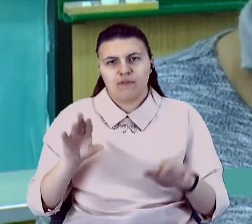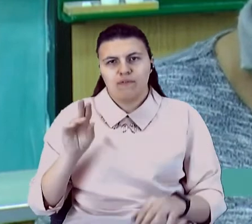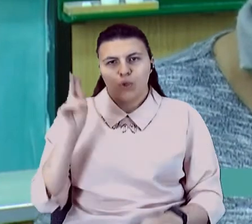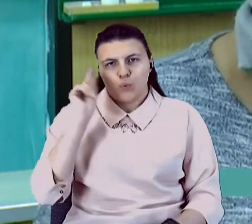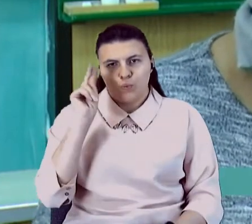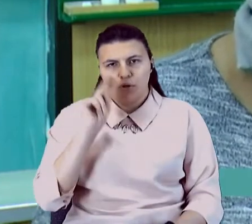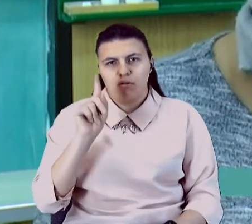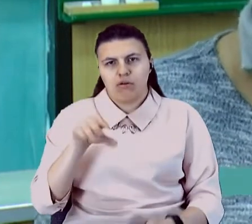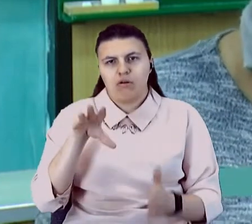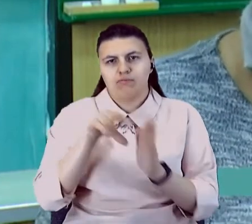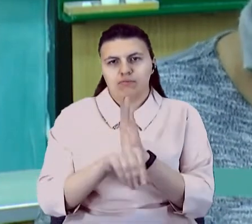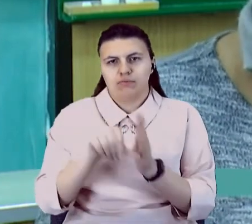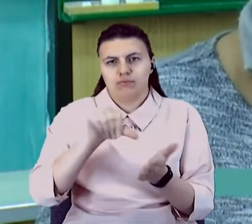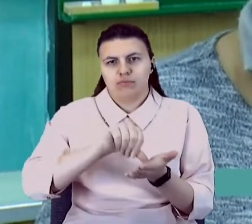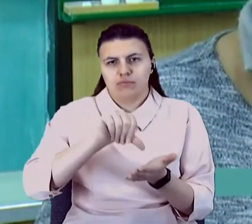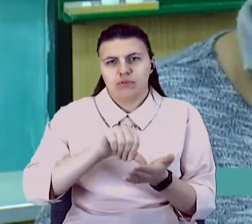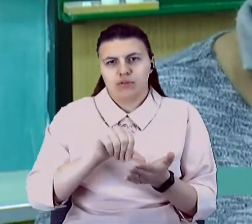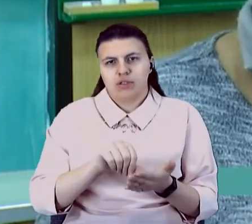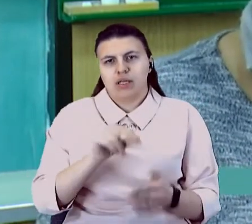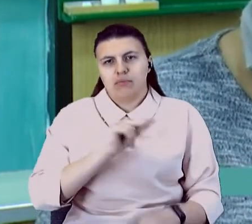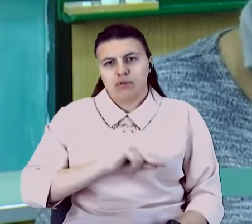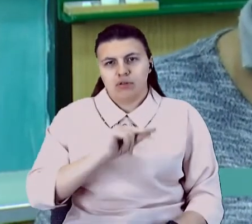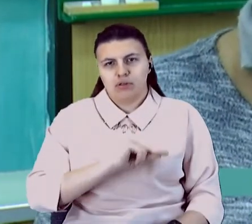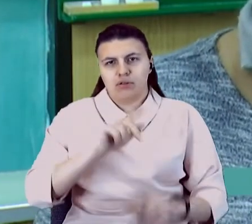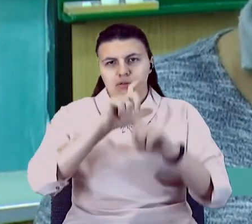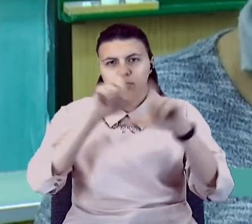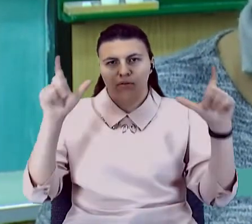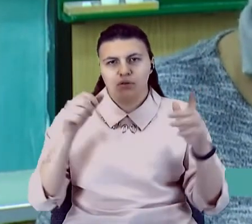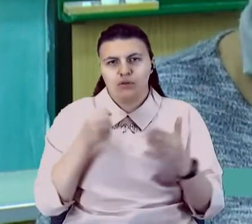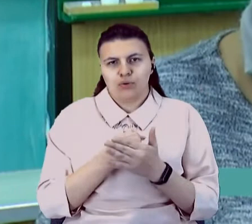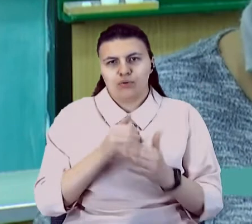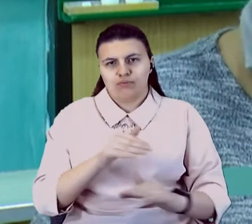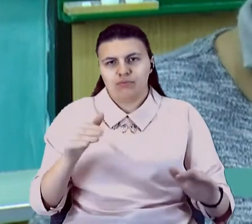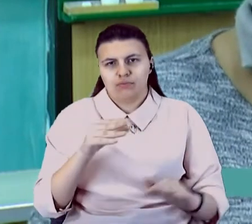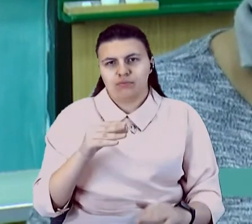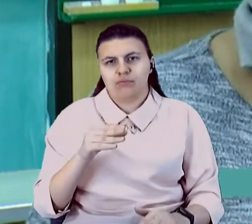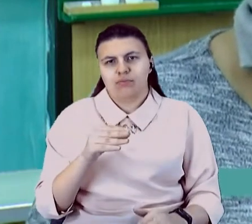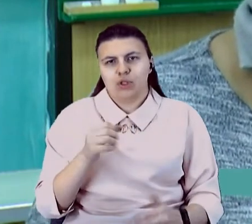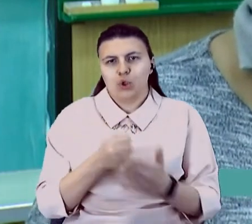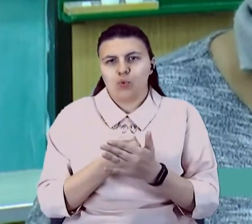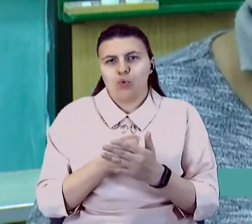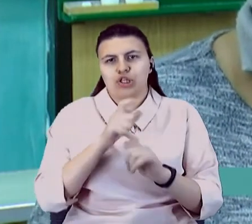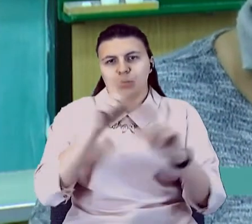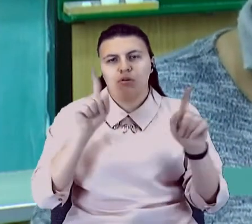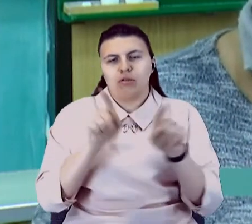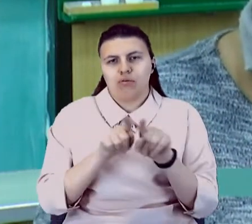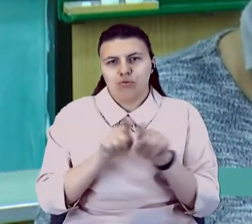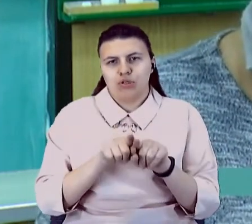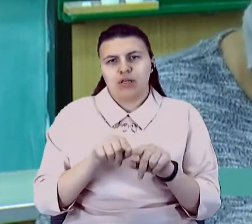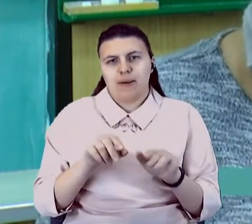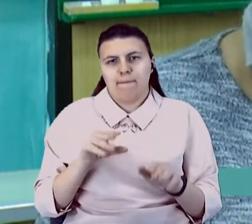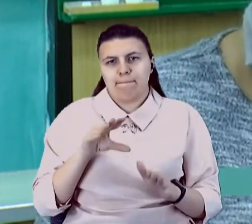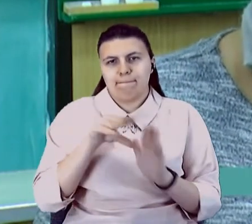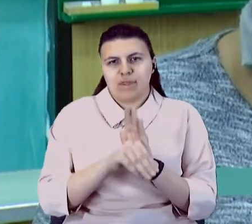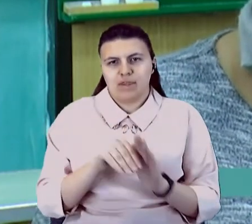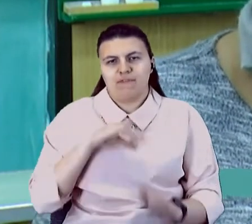участь, та техпрацівники. Заклади освіти дошкільної так само приєдналися. І вихователі, і директори